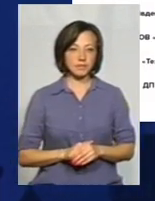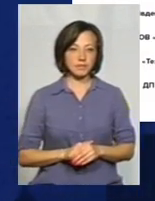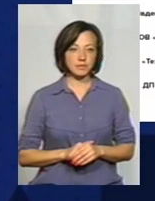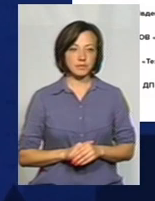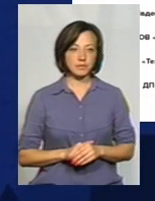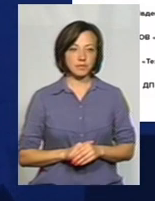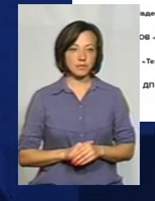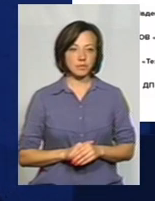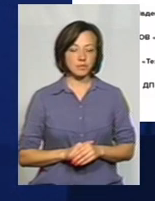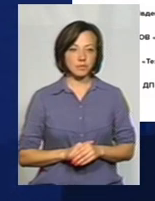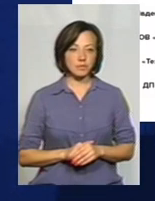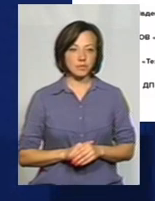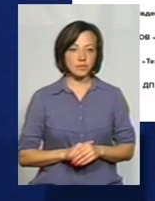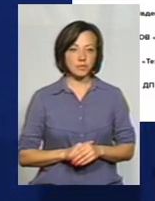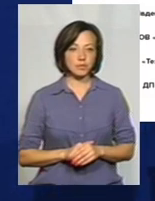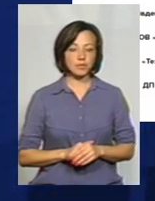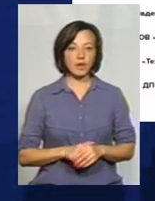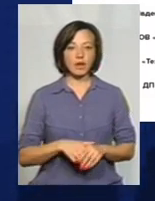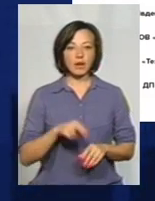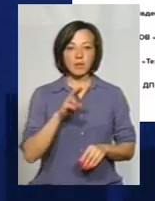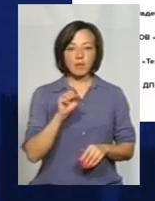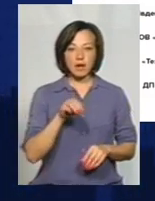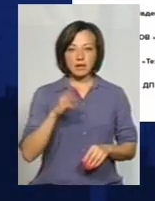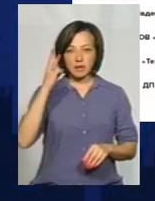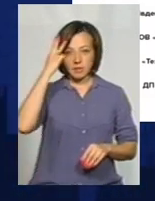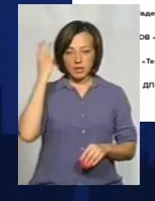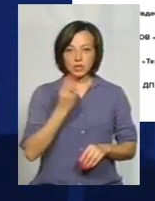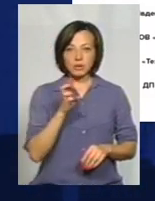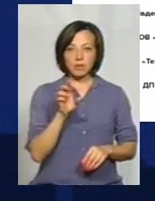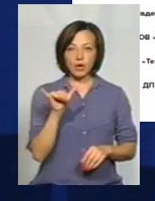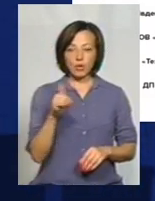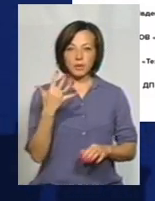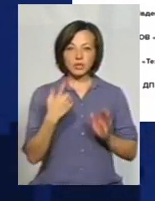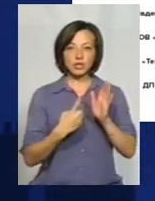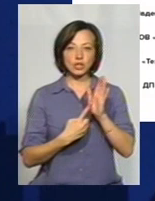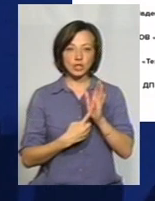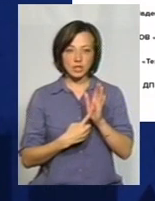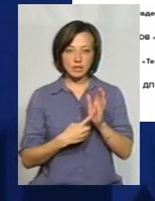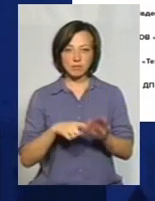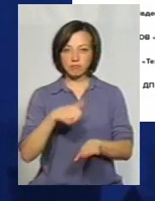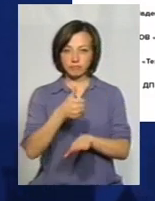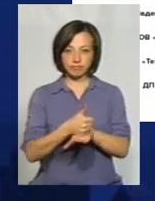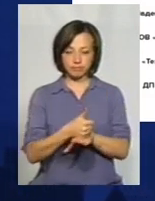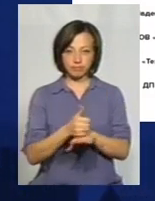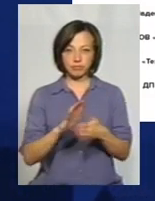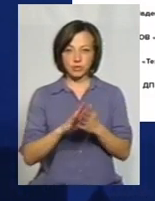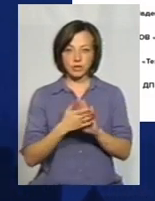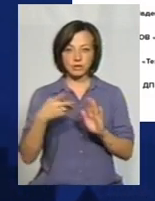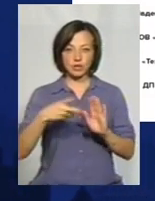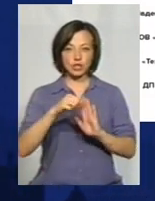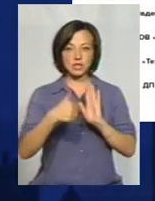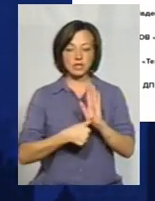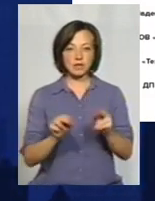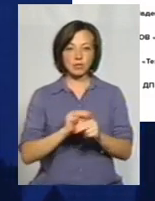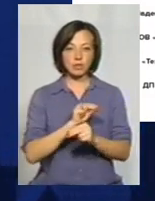Дивимося, очевидно, що ПАД «Хмельницьк» ШБУ-56 на топовій позиції у 2016-му